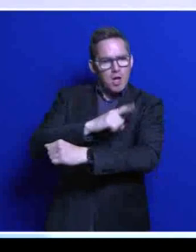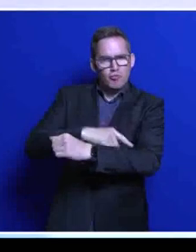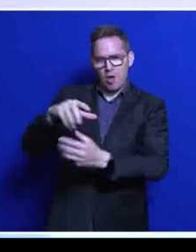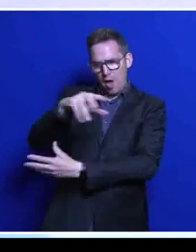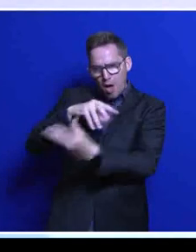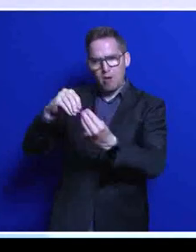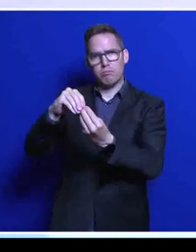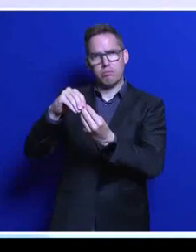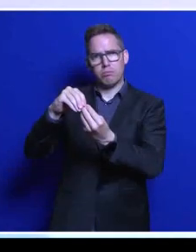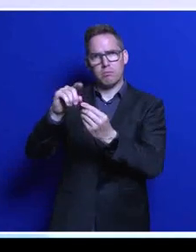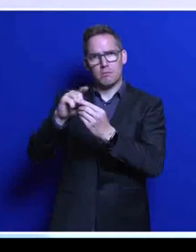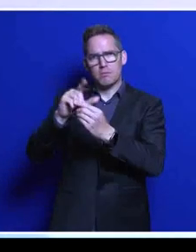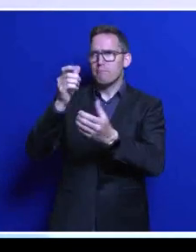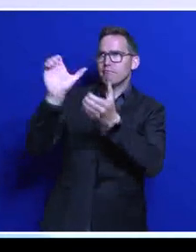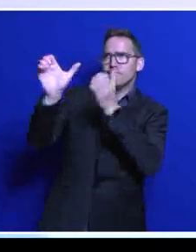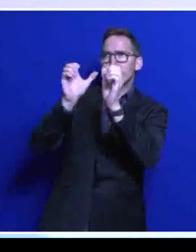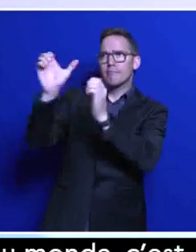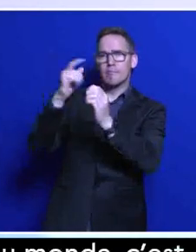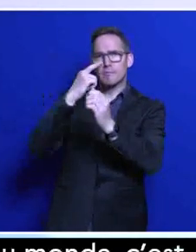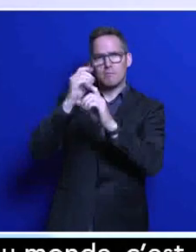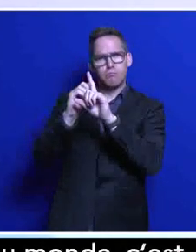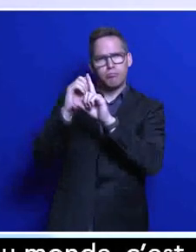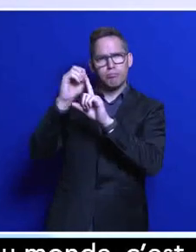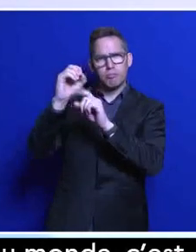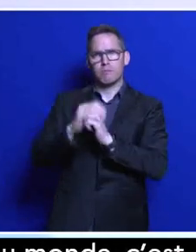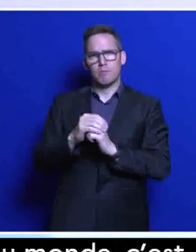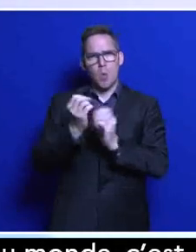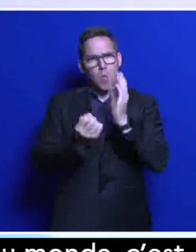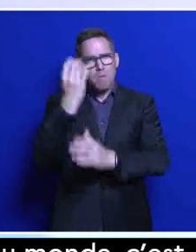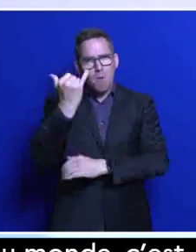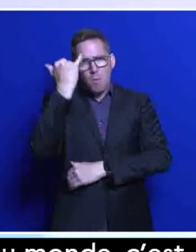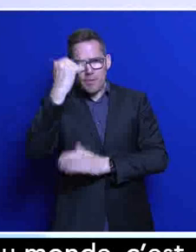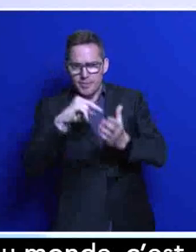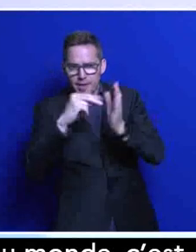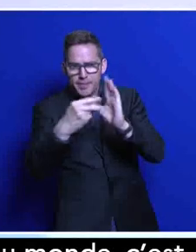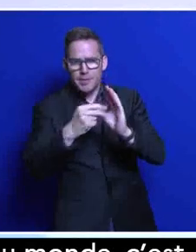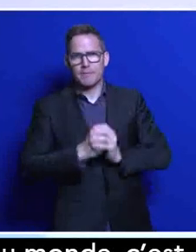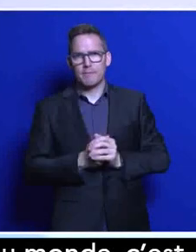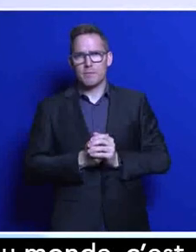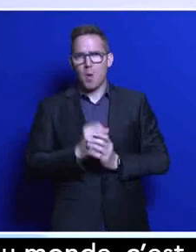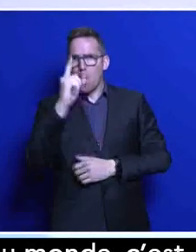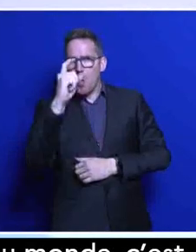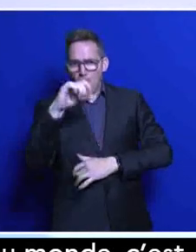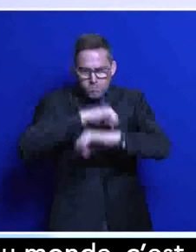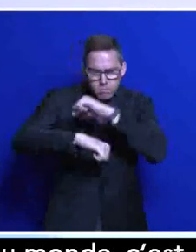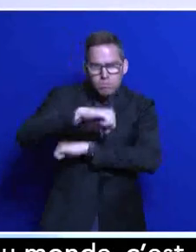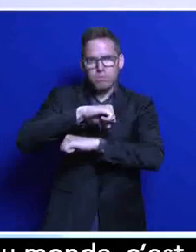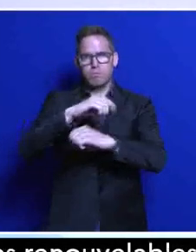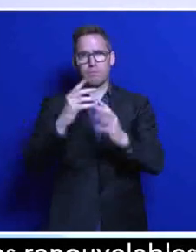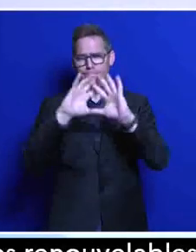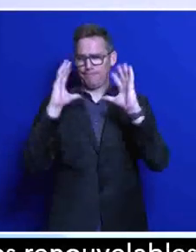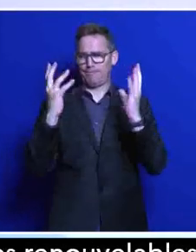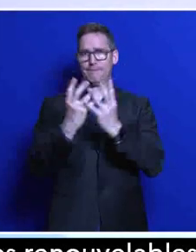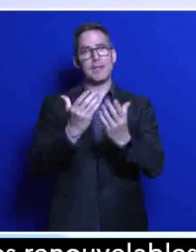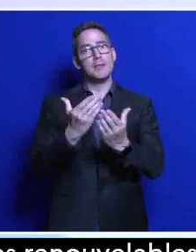la lutte contre le réchauffement climatique, dans les innovations technologiques, dans les économies d'eau, dans la capacité à